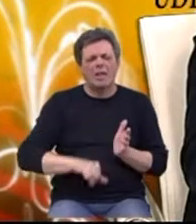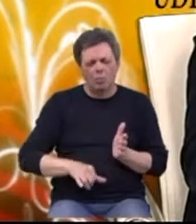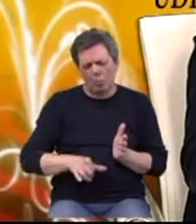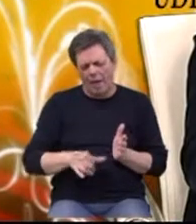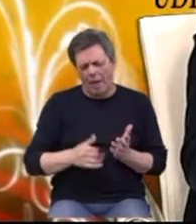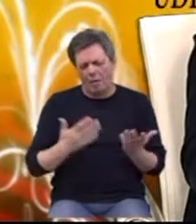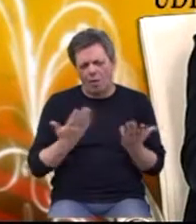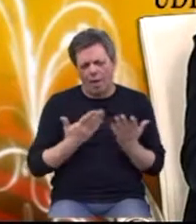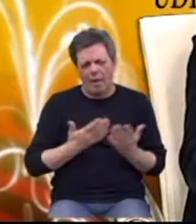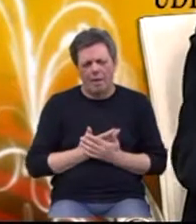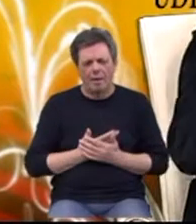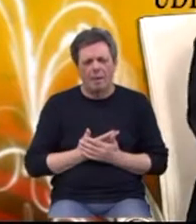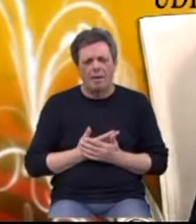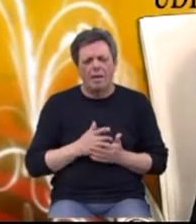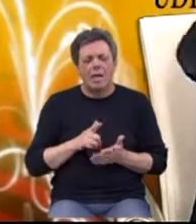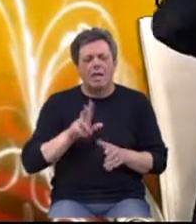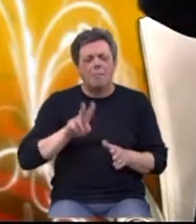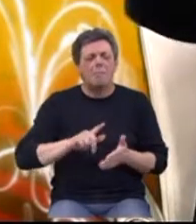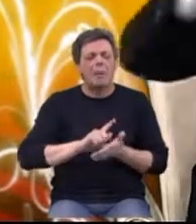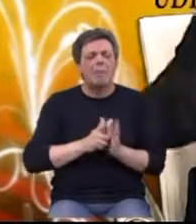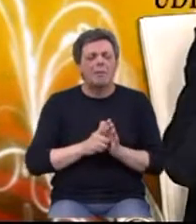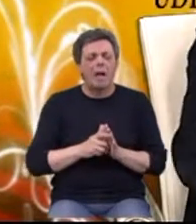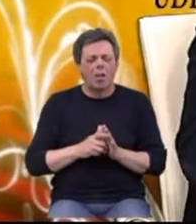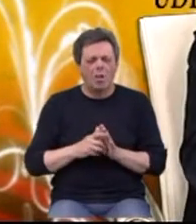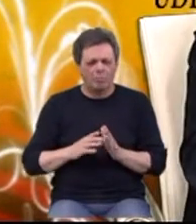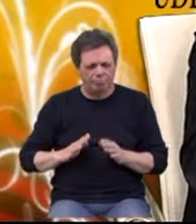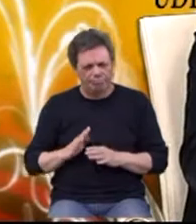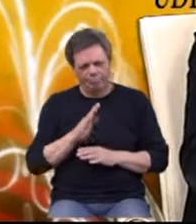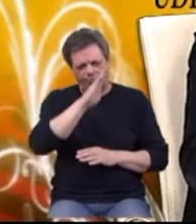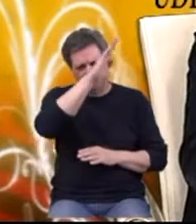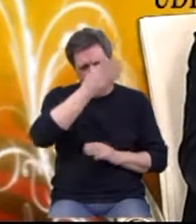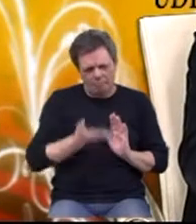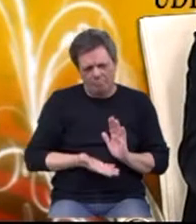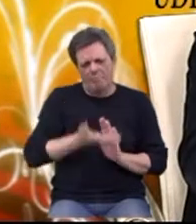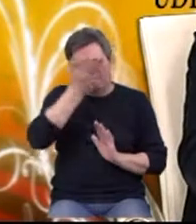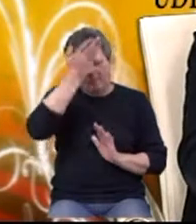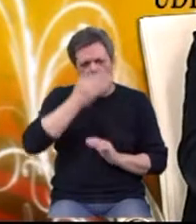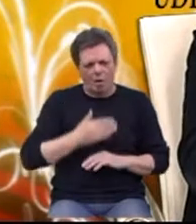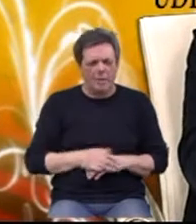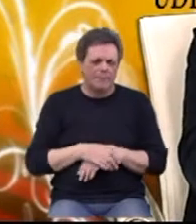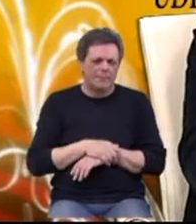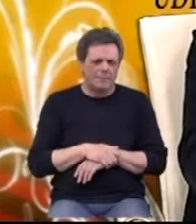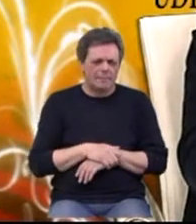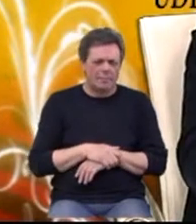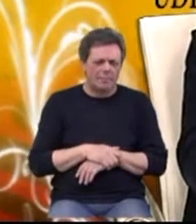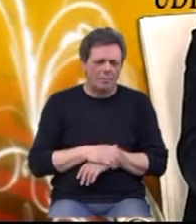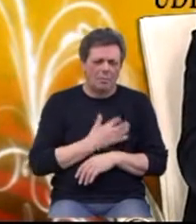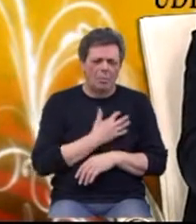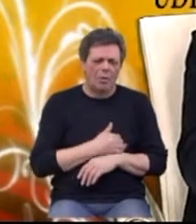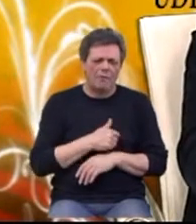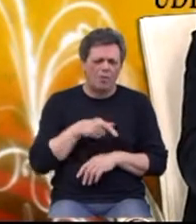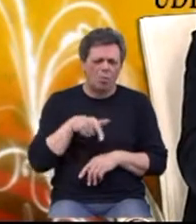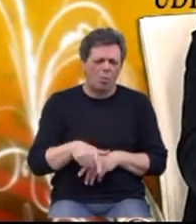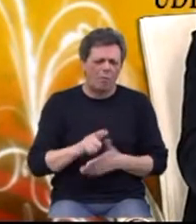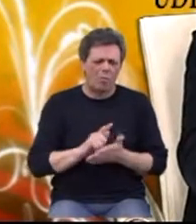koja ima momentalno najstrmiju krivulju rasta. U Hrvatskoj u ovom